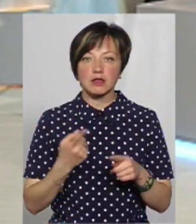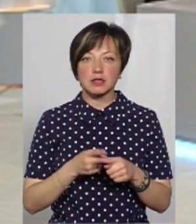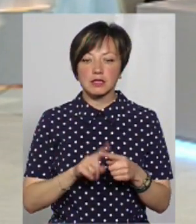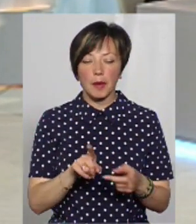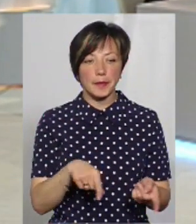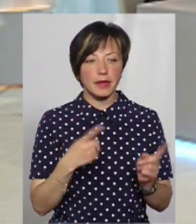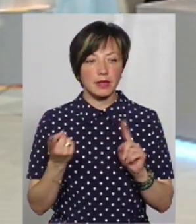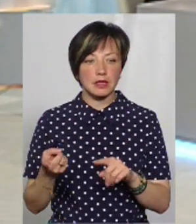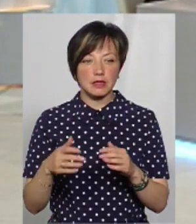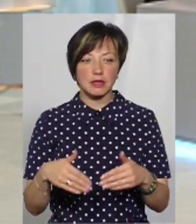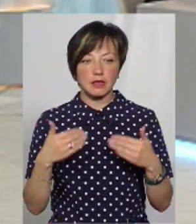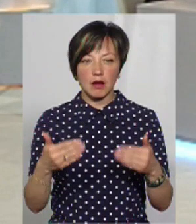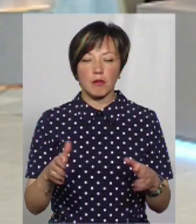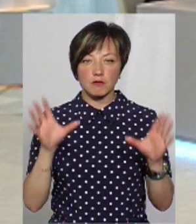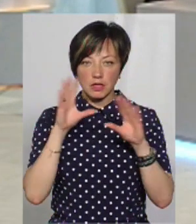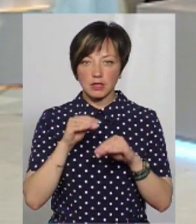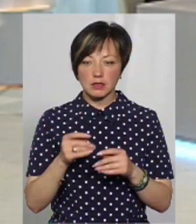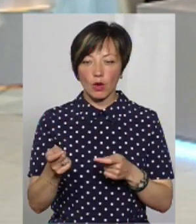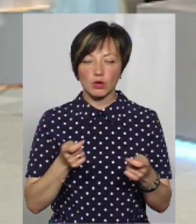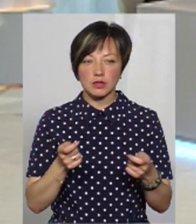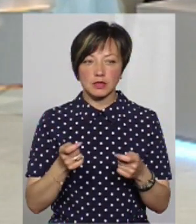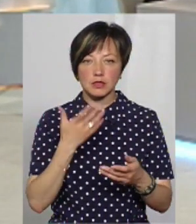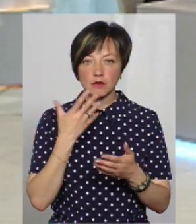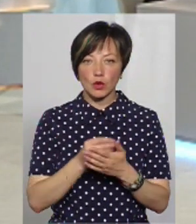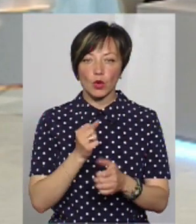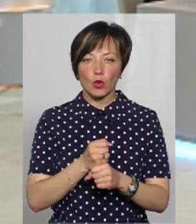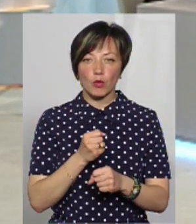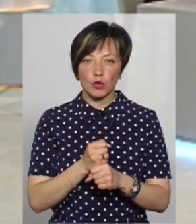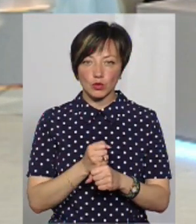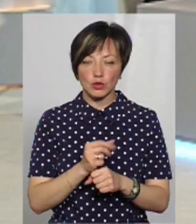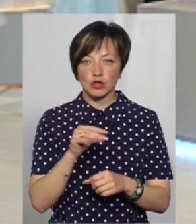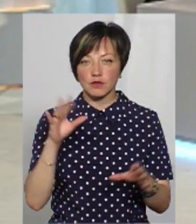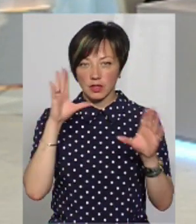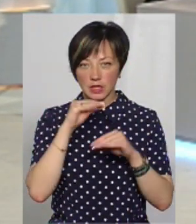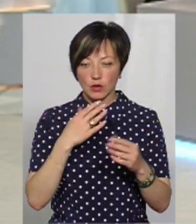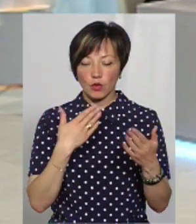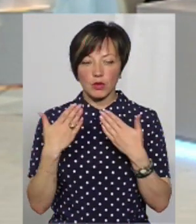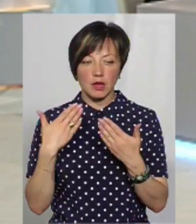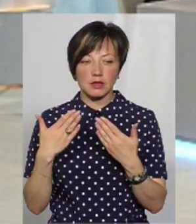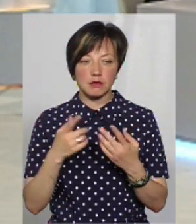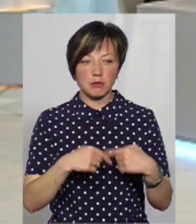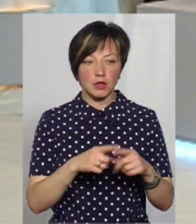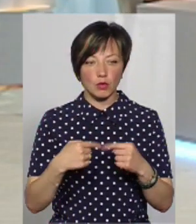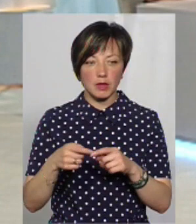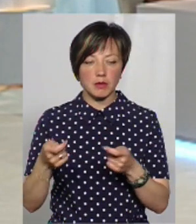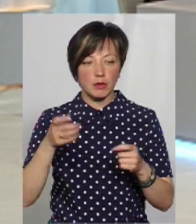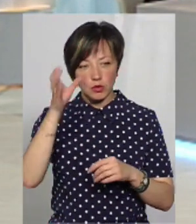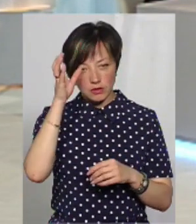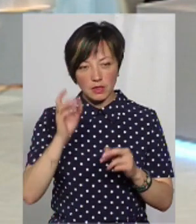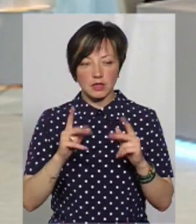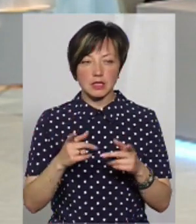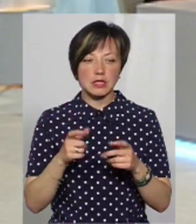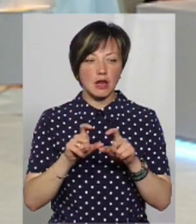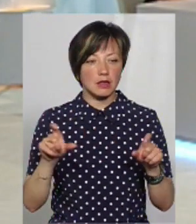оцей перехідний етап, як вам вдається координувати свою роботу? Чи вдається комунікація з підрозділями Департаменту